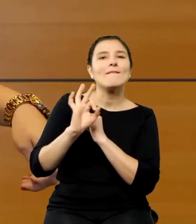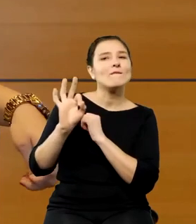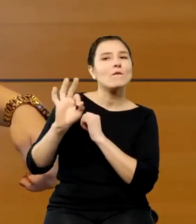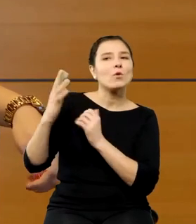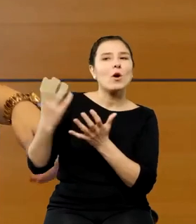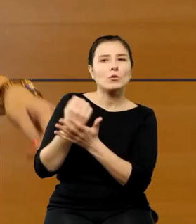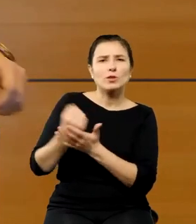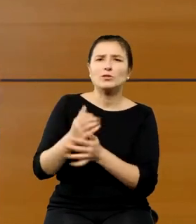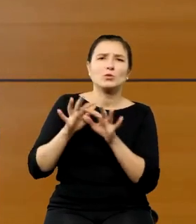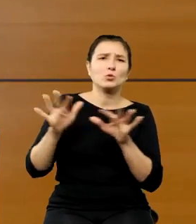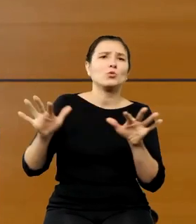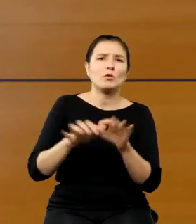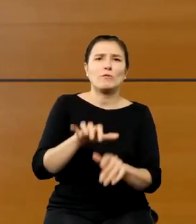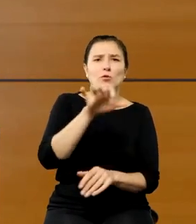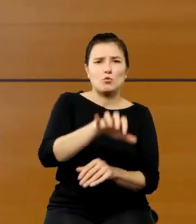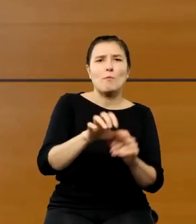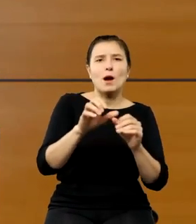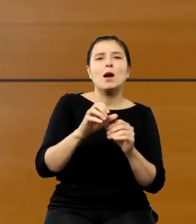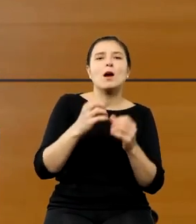w kulturze popularnej.